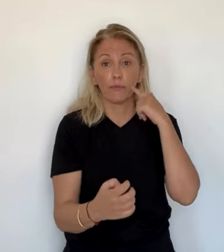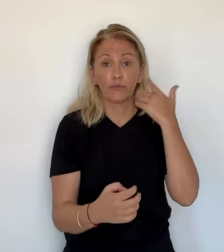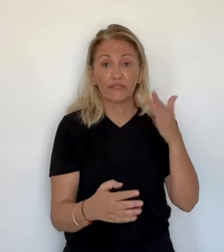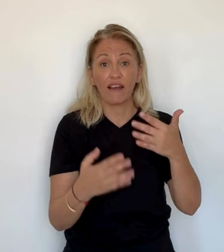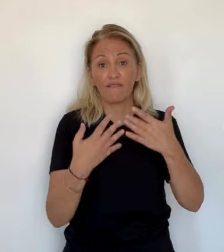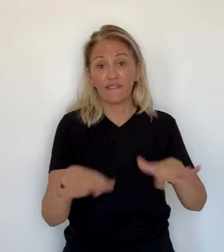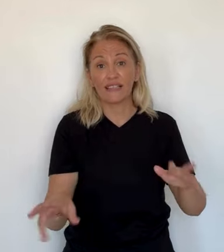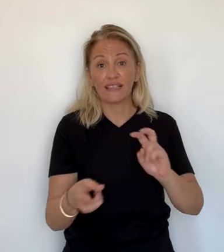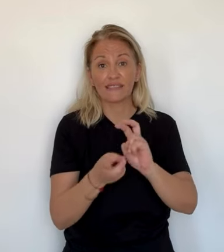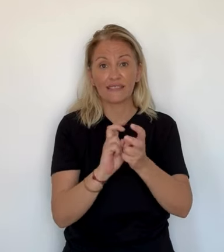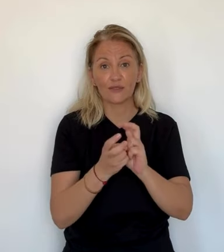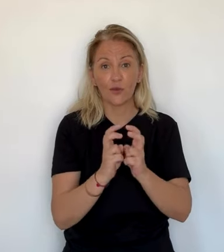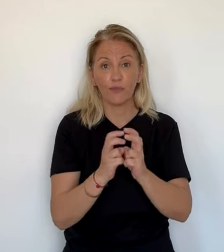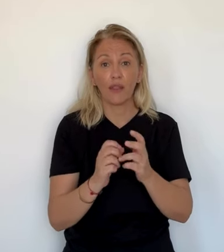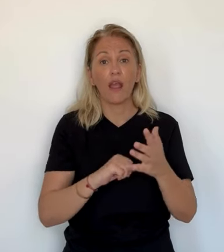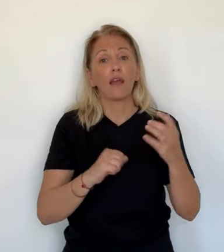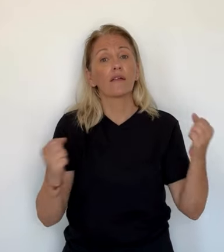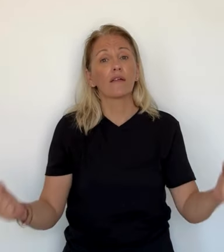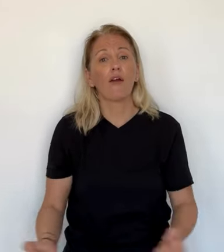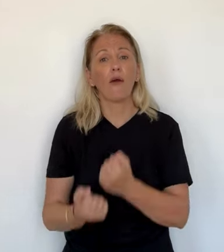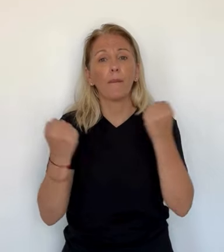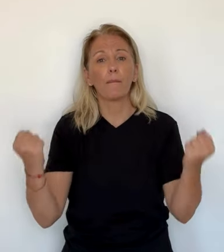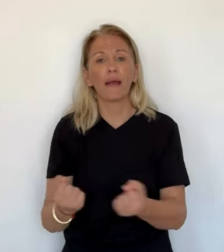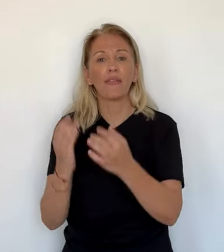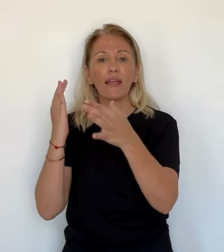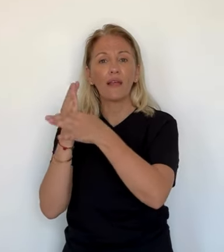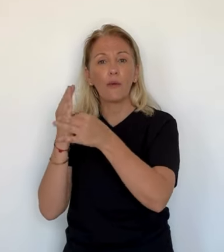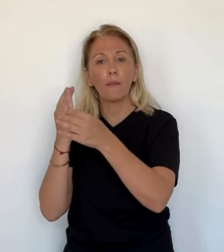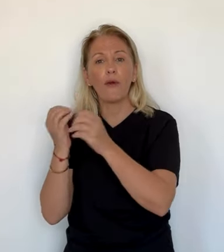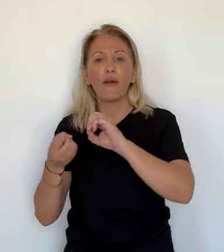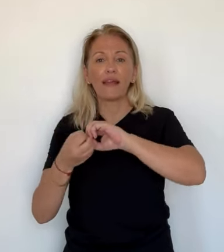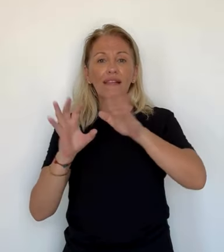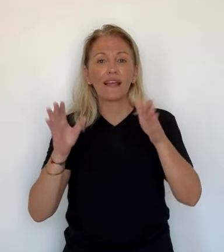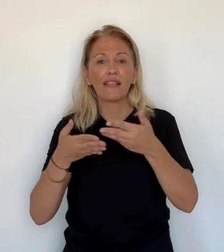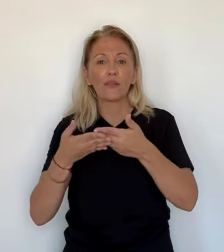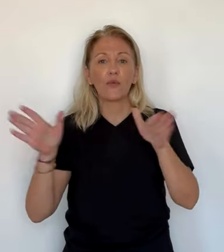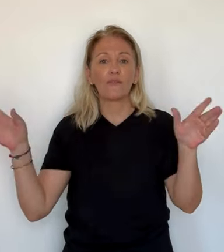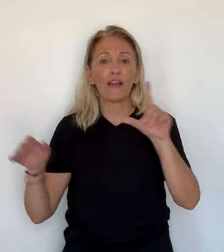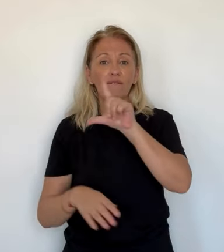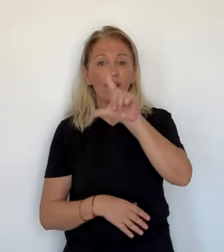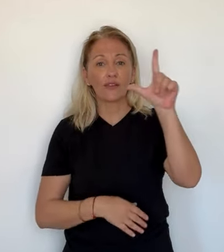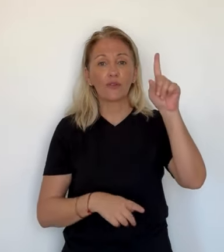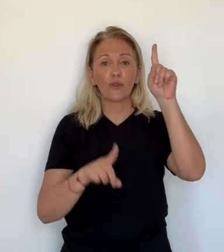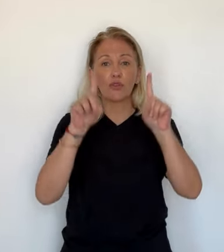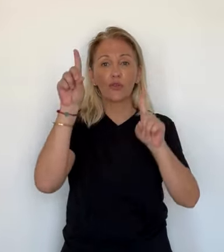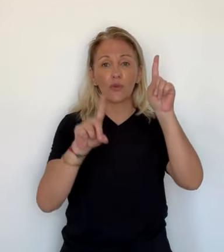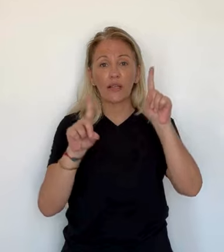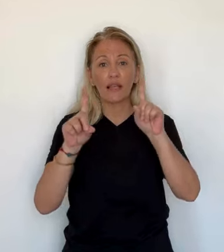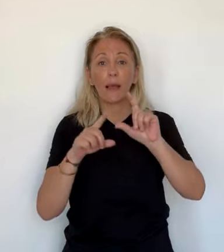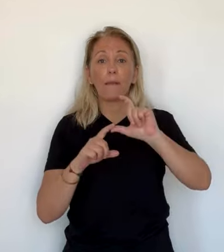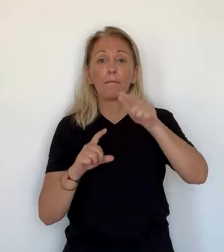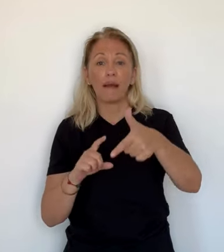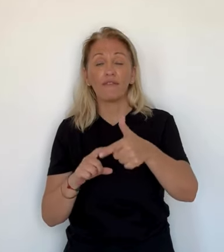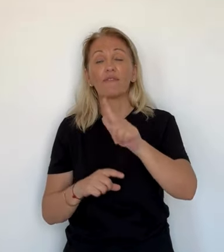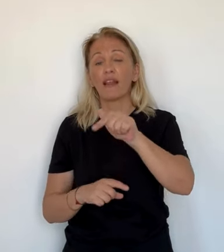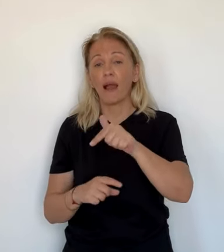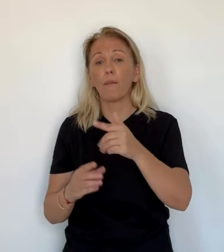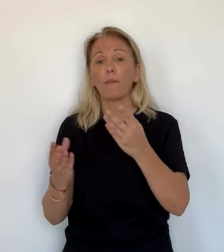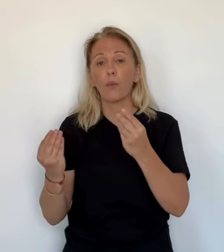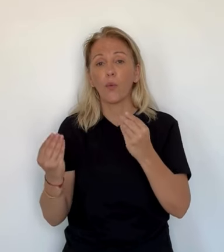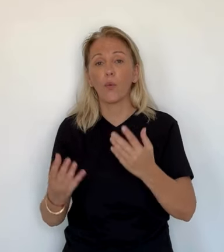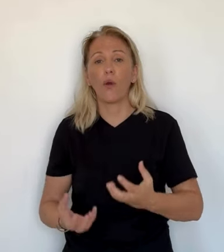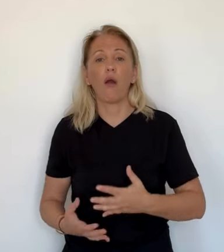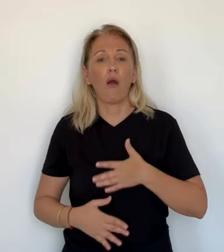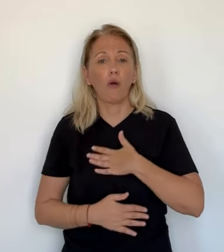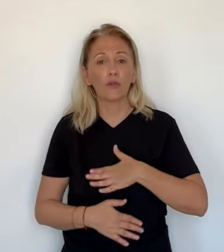la fin de saison dans des conditions normales. La campagne de réabonnement est ouverte depuis le 22 juillet